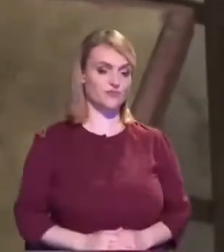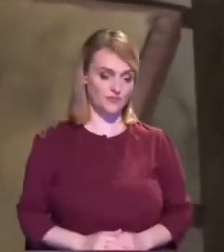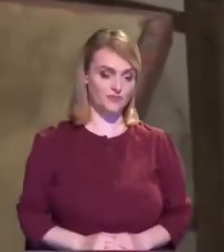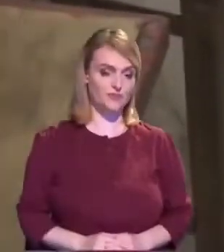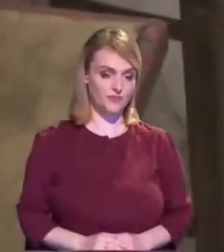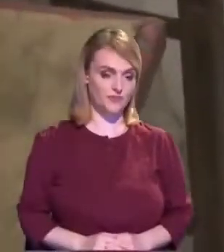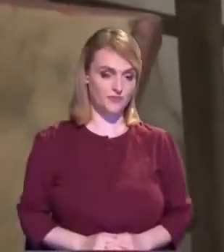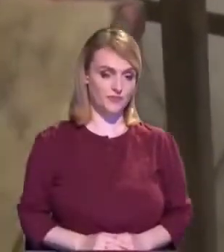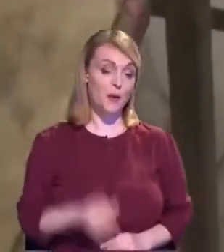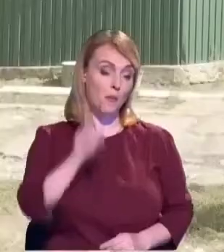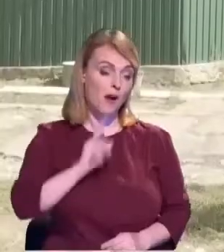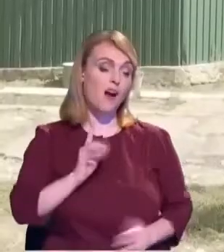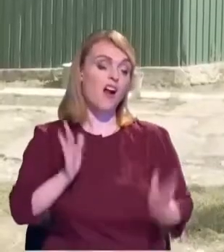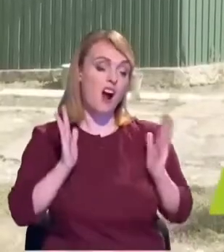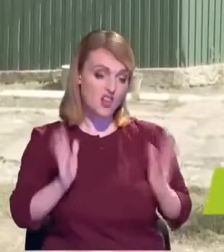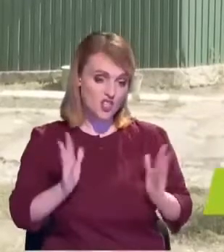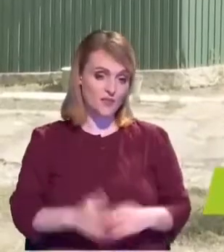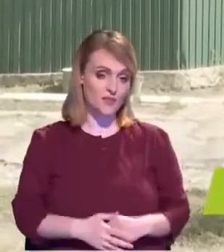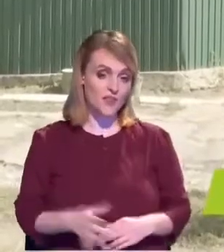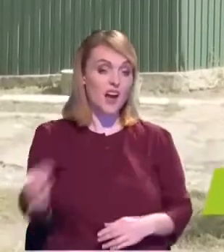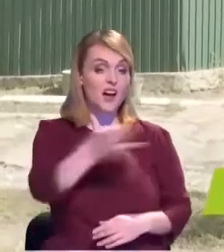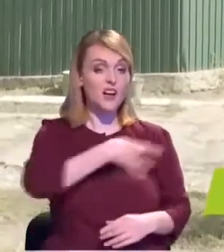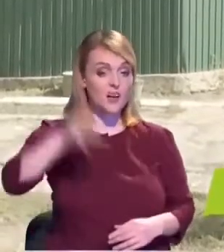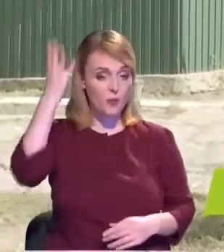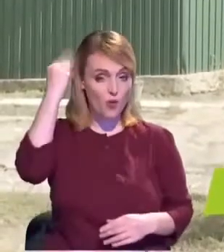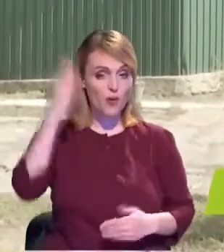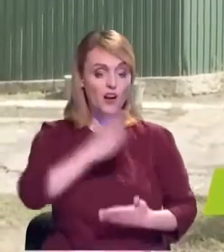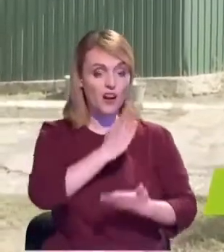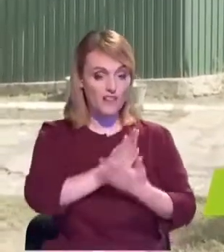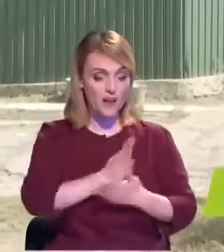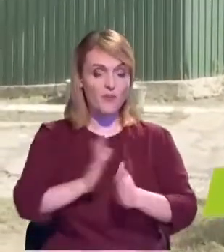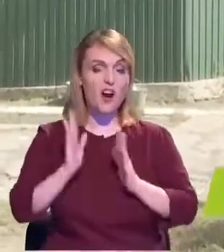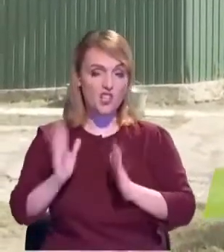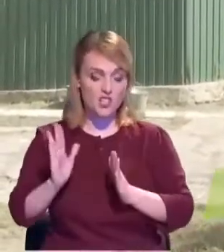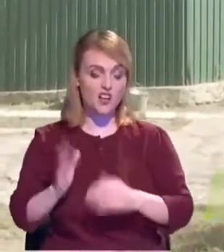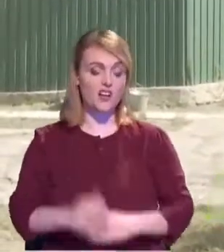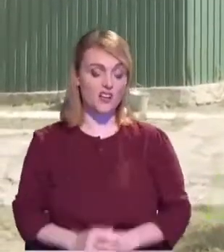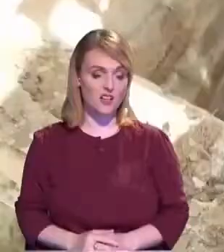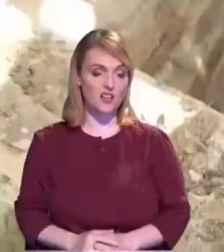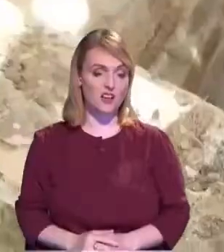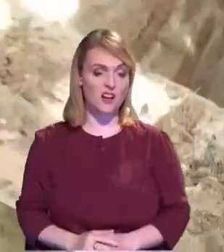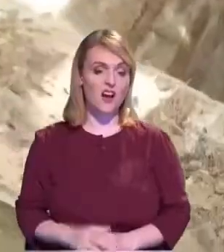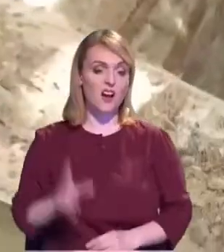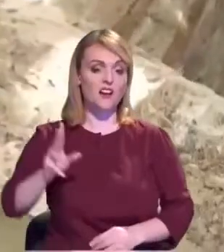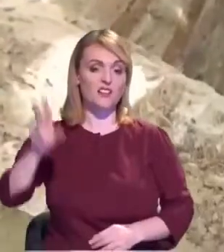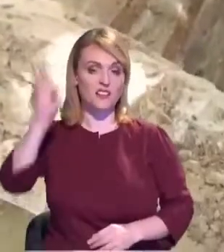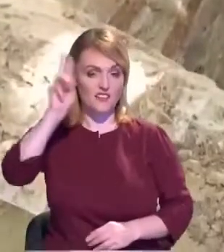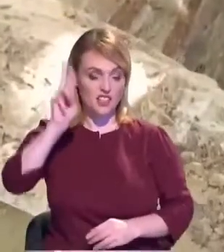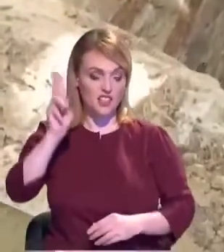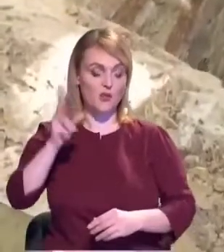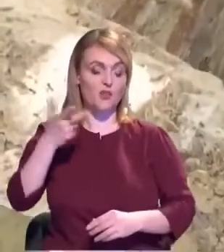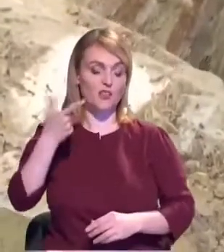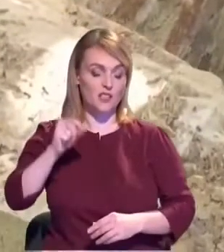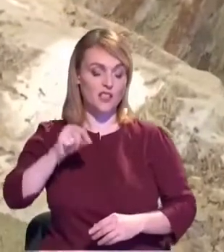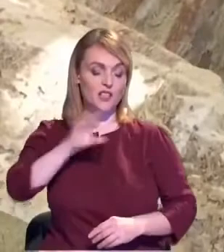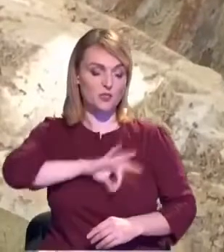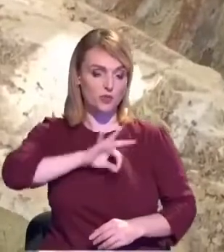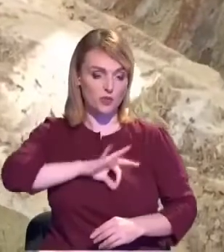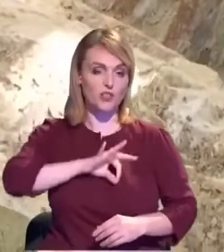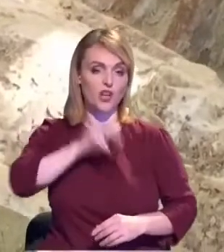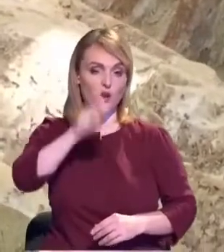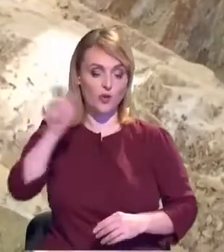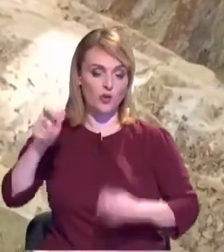Până când la noi în Republică mai sunt acele caznări care se folosesc oamenii acasă, fiecare individual.